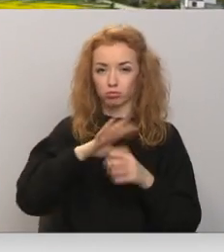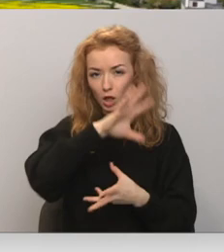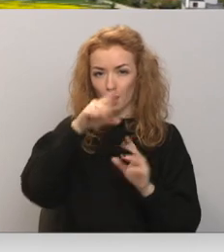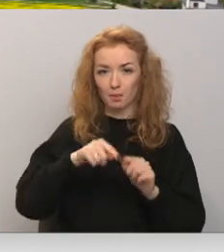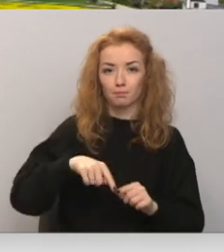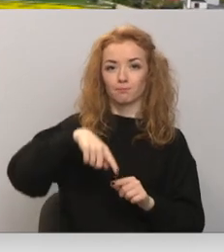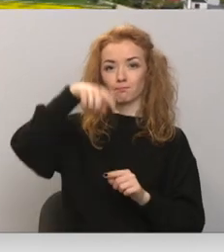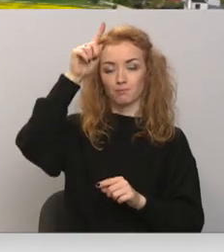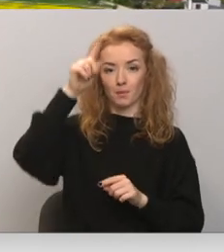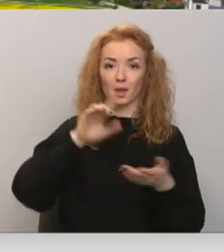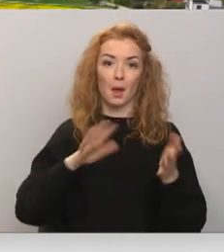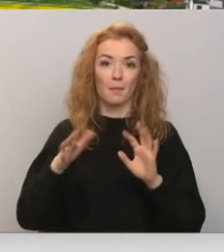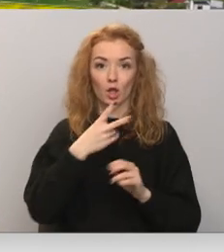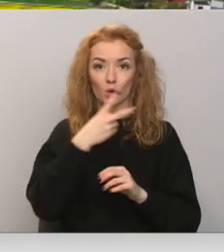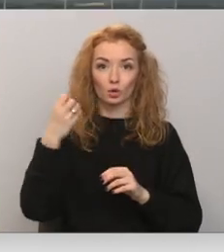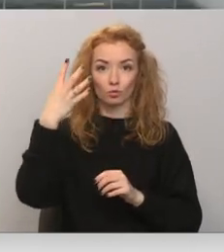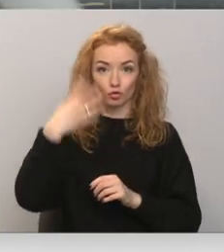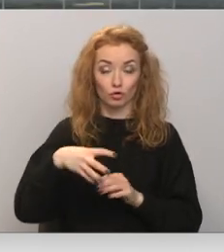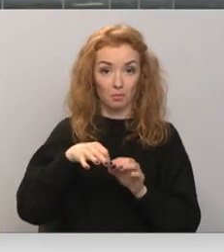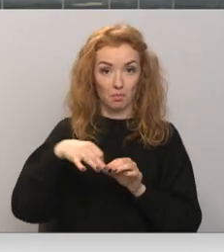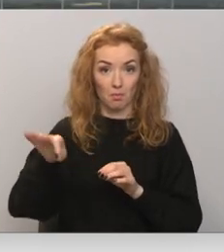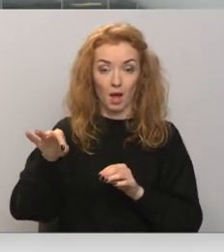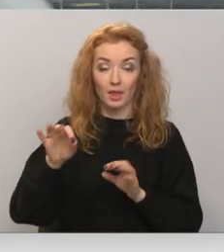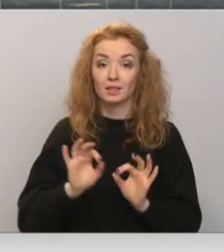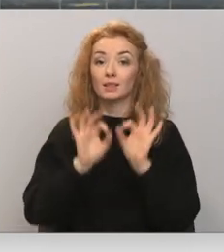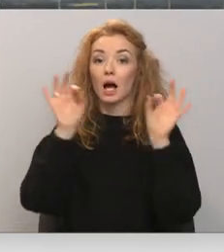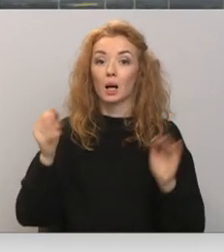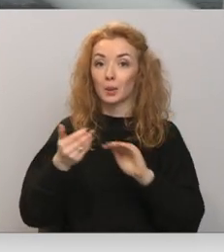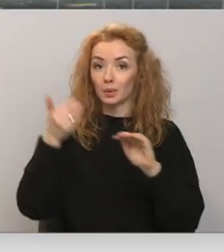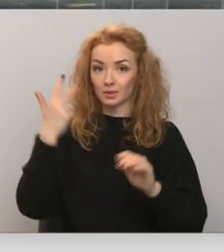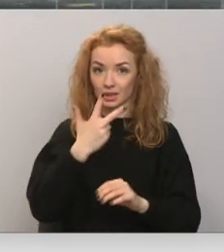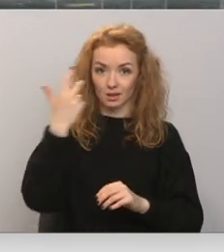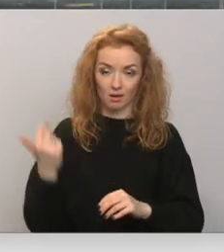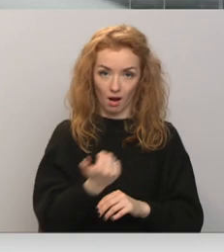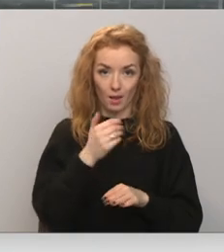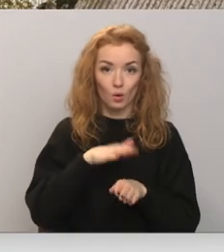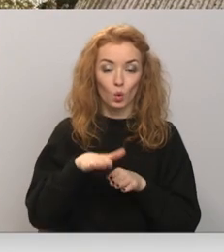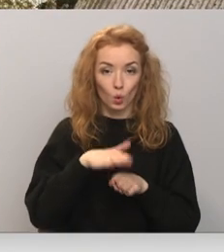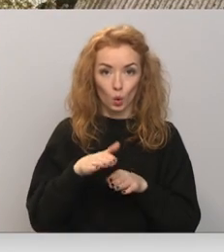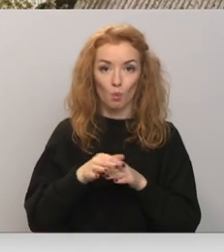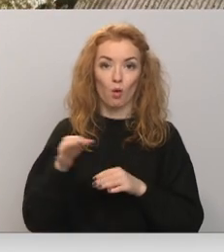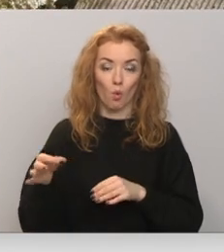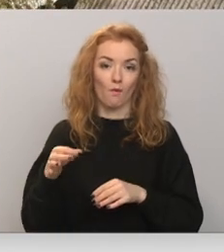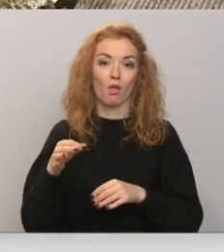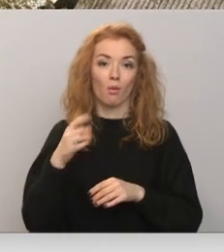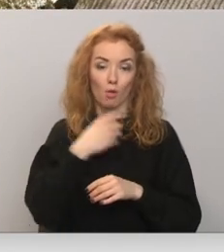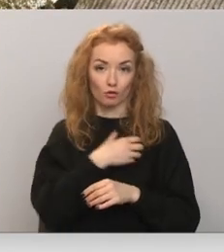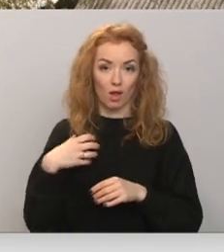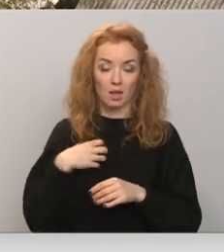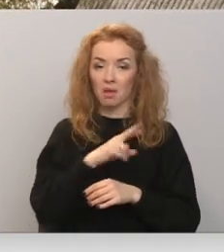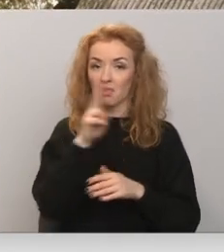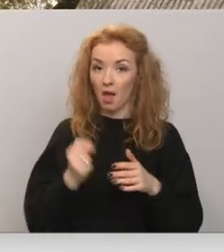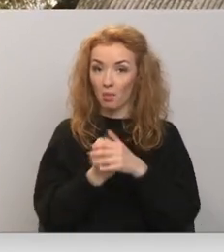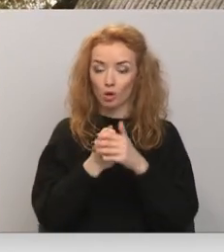kopā ar mastu varētu sasniegt pat 240 metrus, aizsākās pirms trīs gadiem. Tukuma novada pašvaldību to neatbalstīja un arī